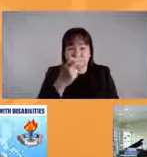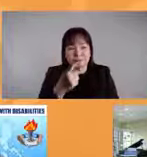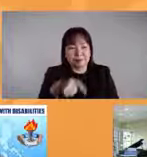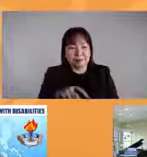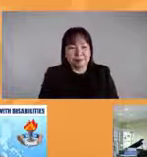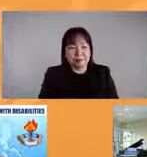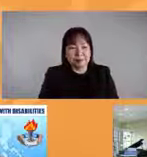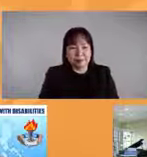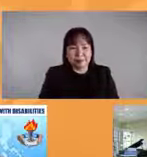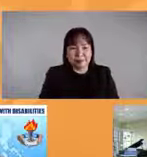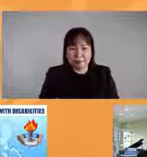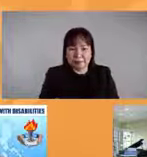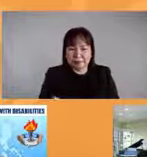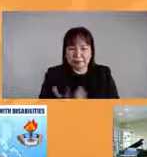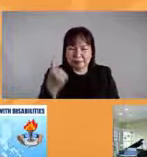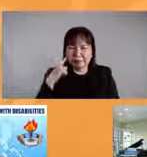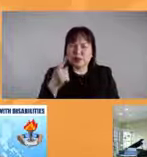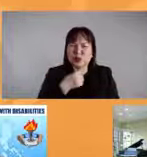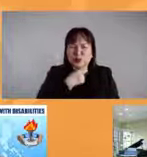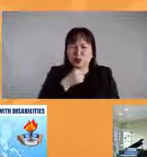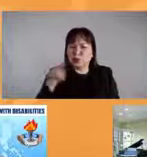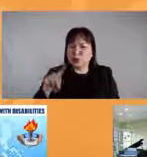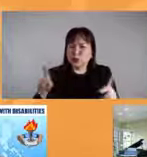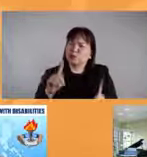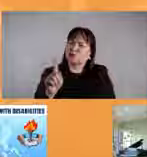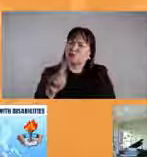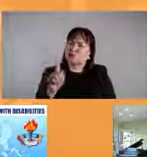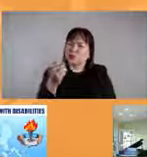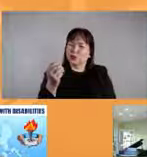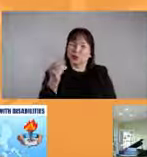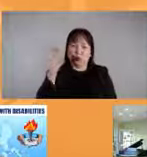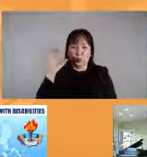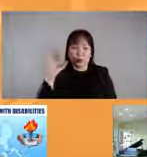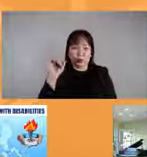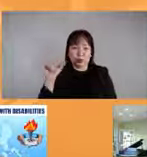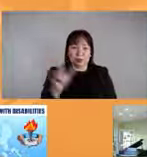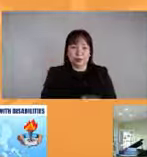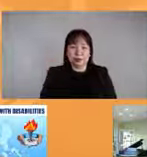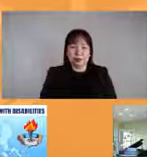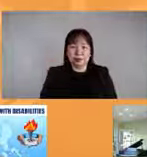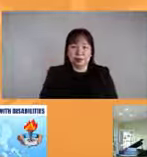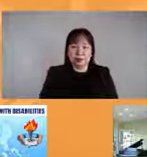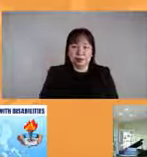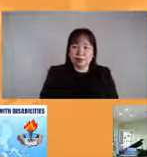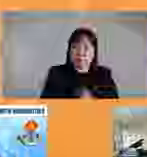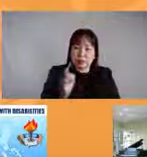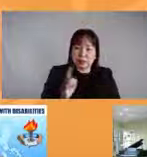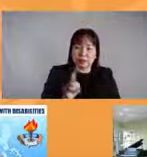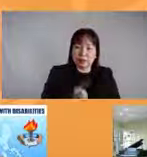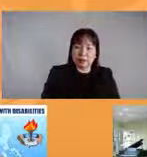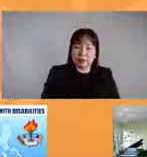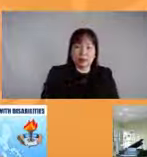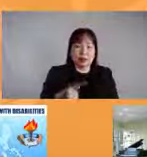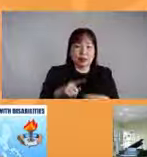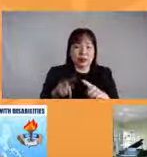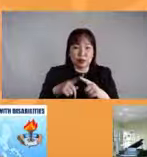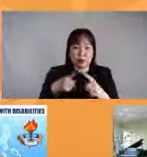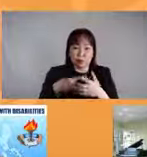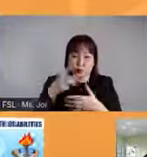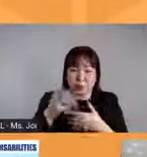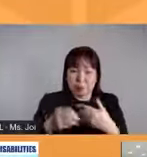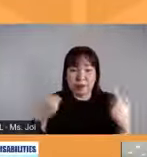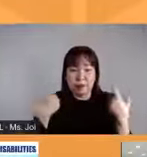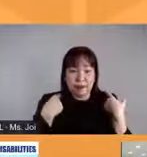For sure, gusto din po malaman ng mga nasipinig sa atin ngayon na noon noon, ano po yung mga programa, yung